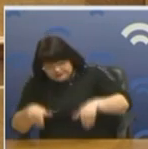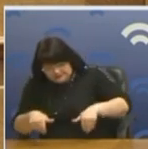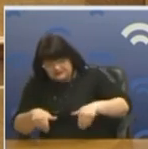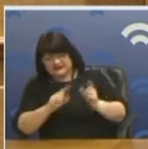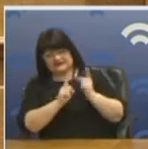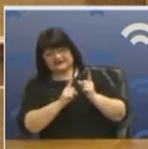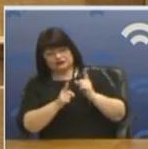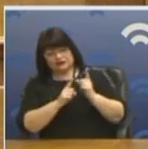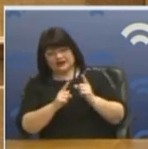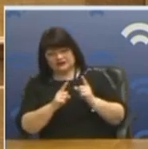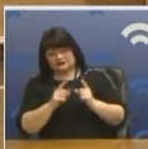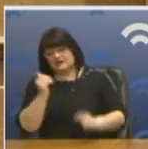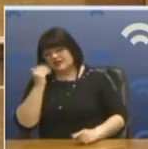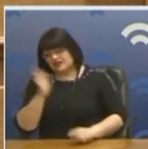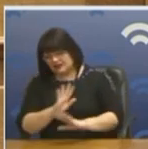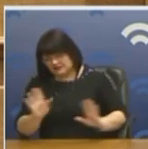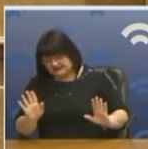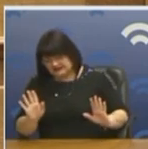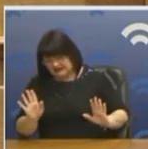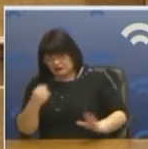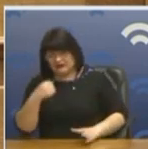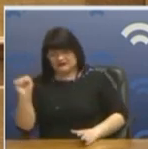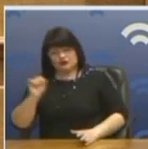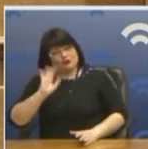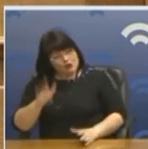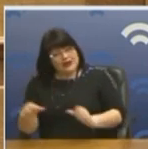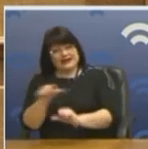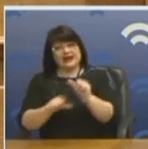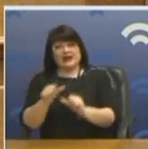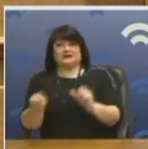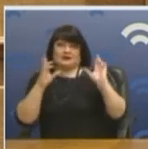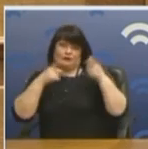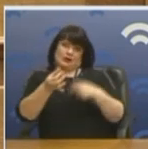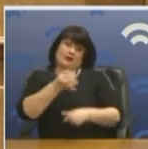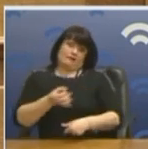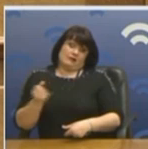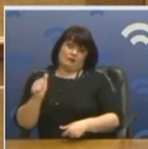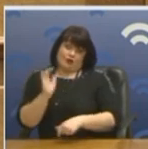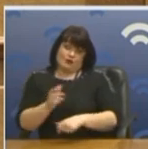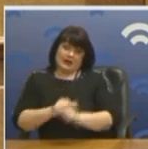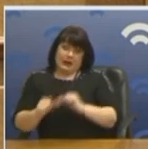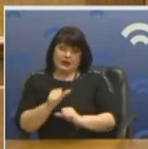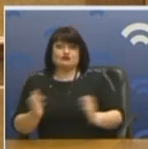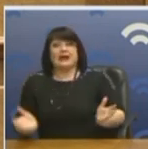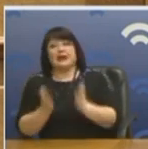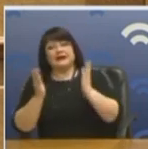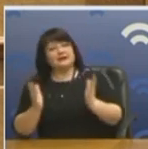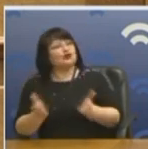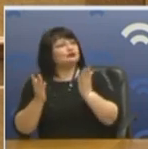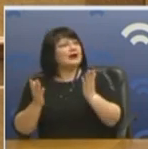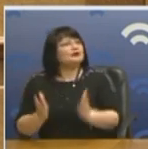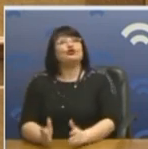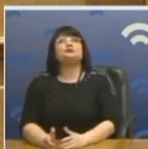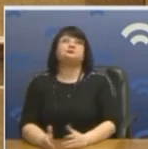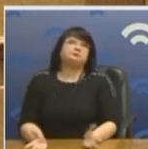για μένα δεν έπρεπε να γίνει έτσι κι αλλιώς, αλλά έγινε και μπορεί να αλλάξει τουλάχιστον, έτσι έλεγε η Δημοκρατία, θα είπαμε καλά. Αλλά δεν το έκανε. Μπάς σβητώσει, έχουμε άλλα θέματα να